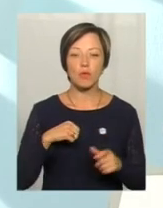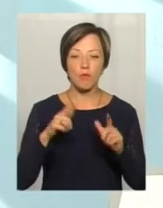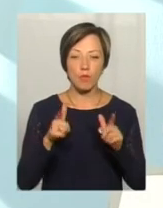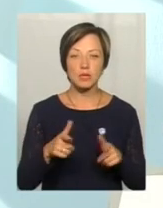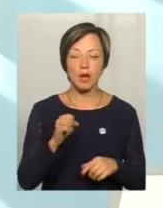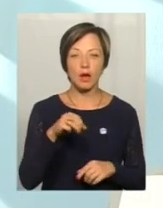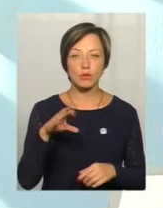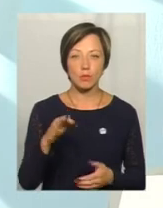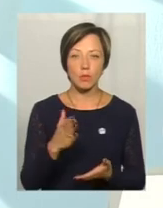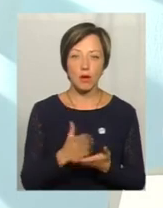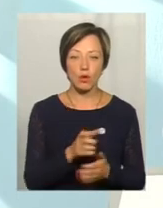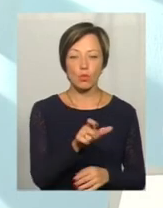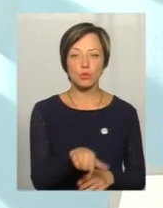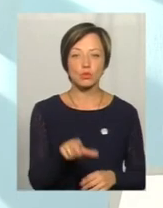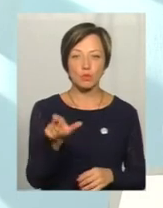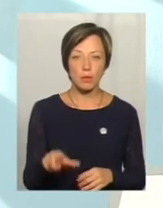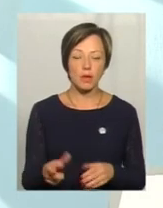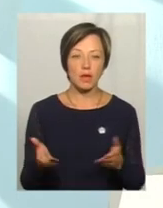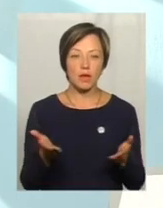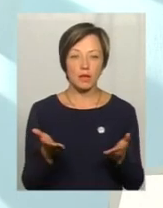мають особи, які